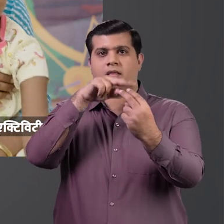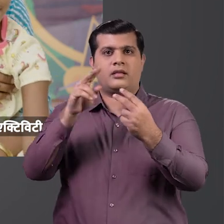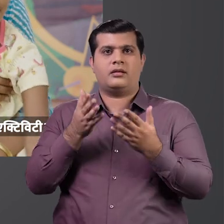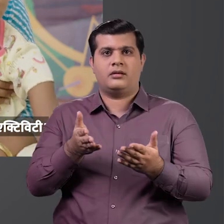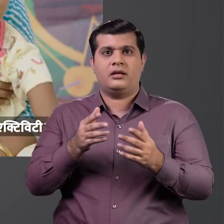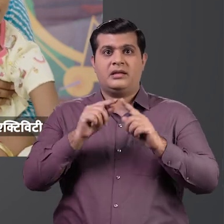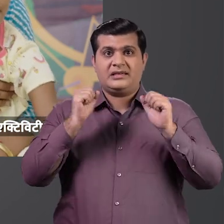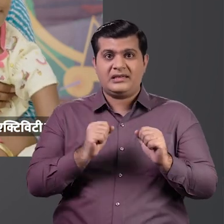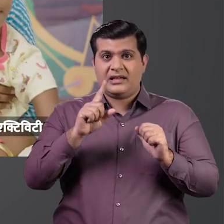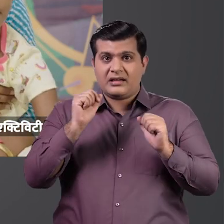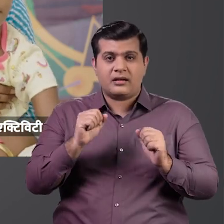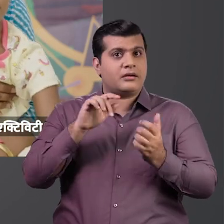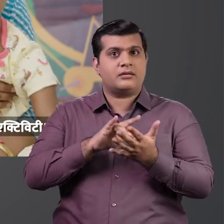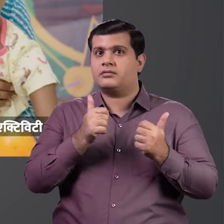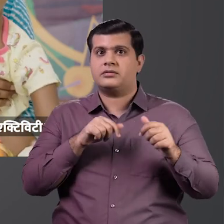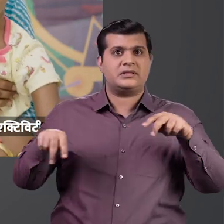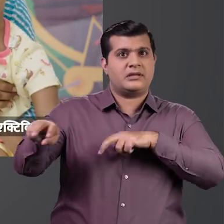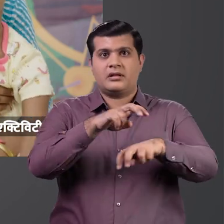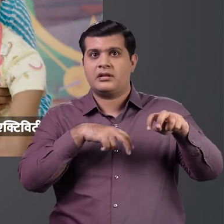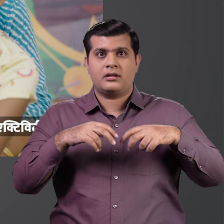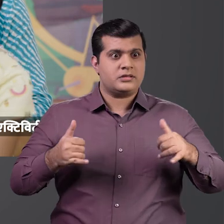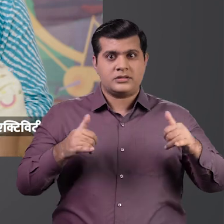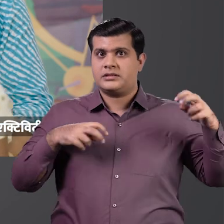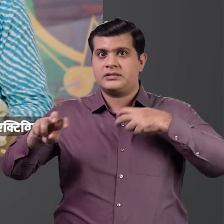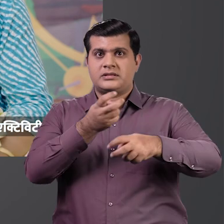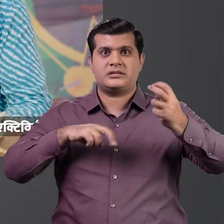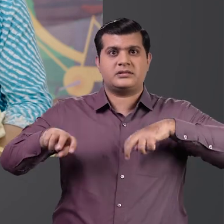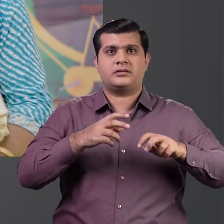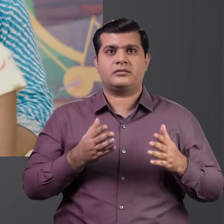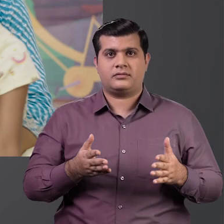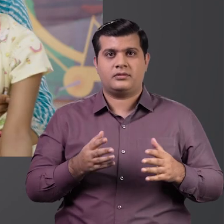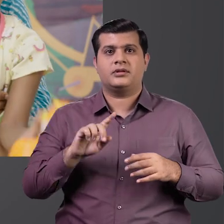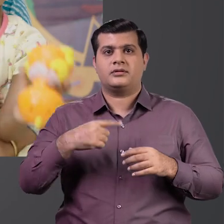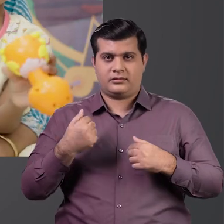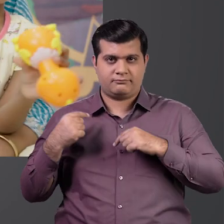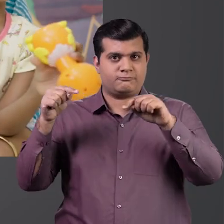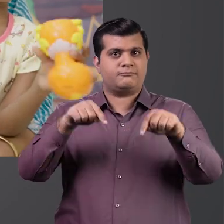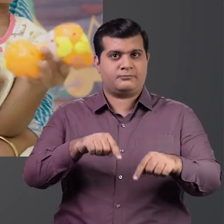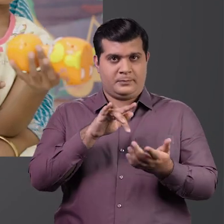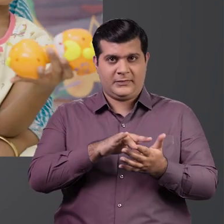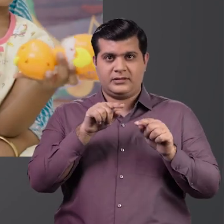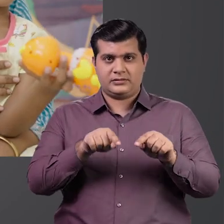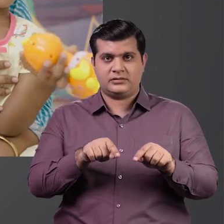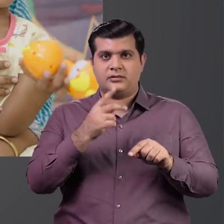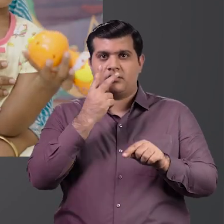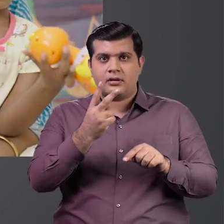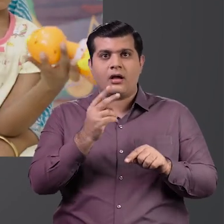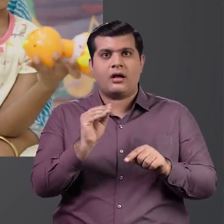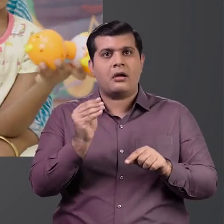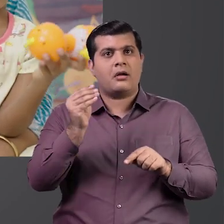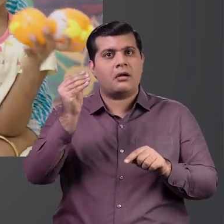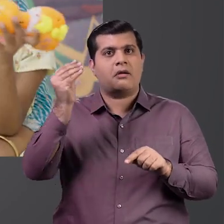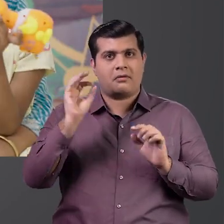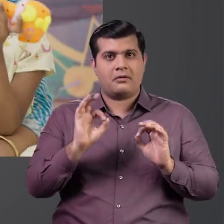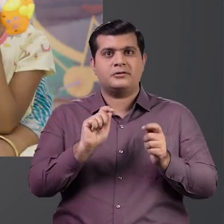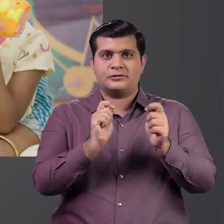contact, not having sitting tolerance and they are very also hyperactive After we came to this institution, we can see